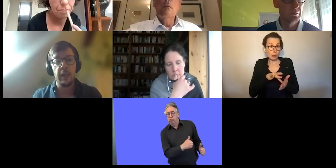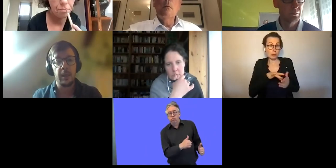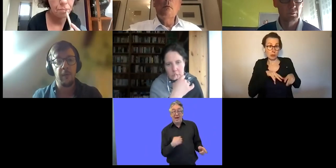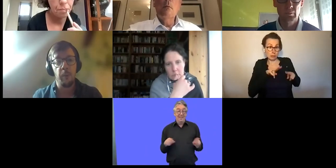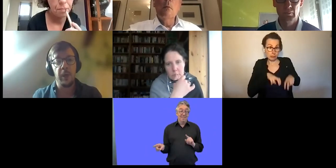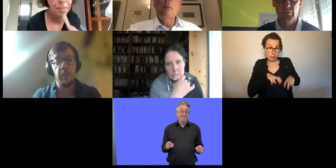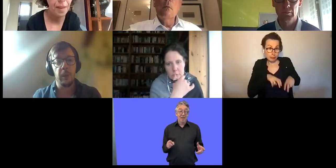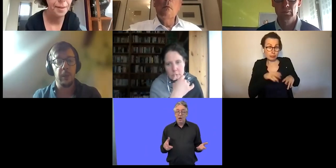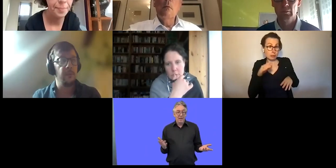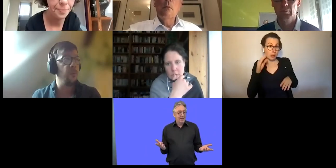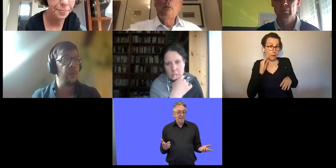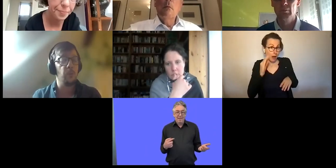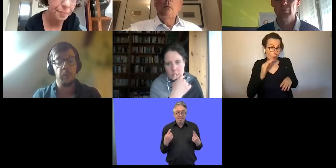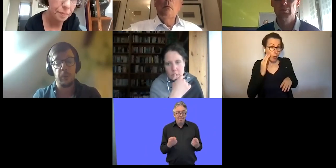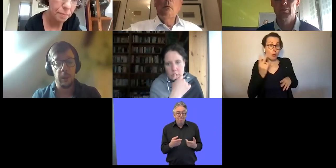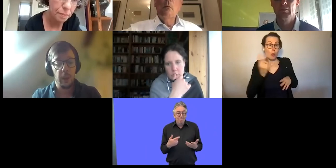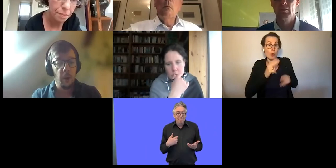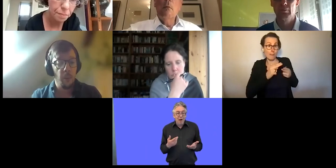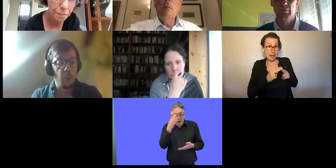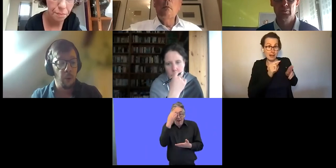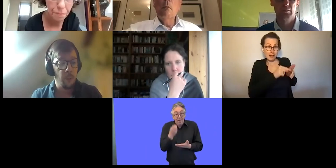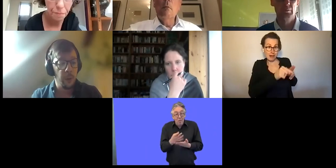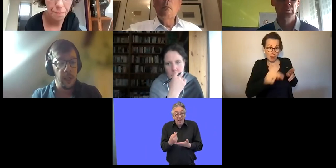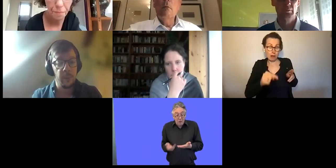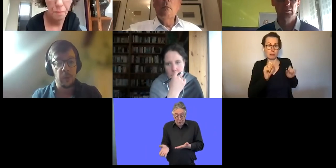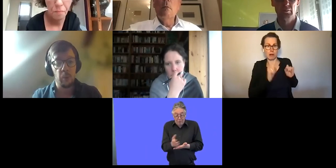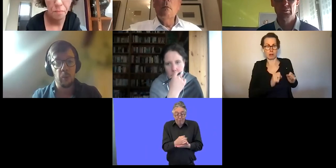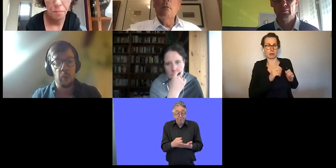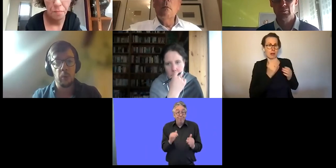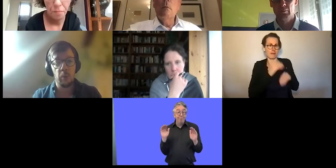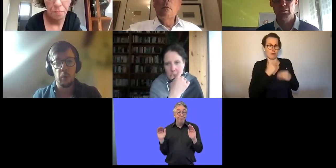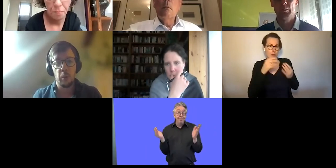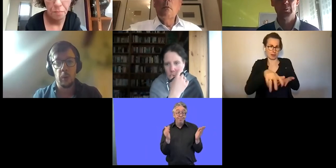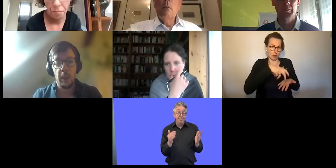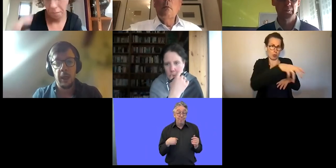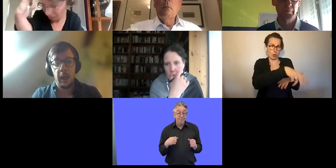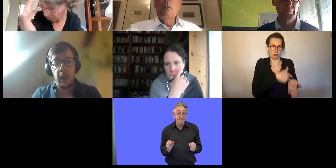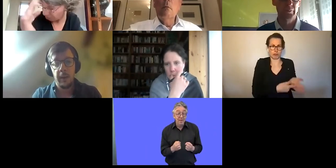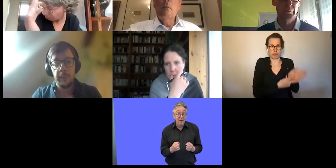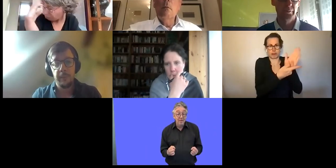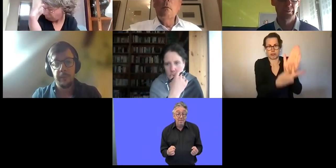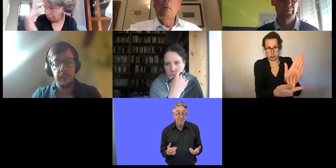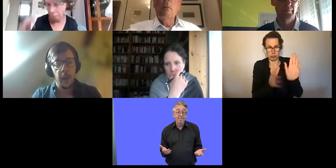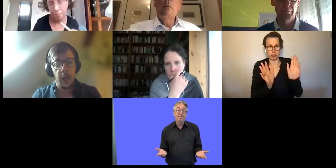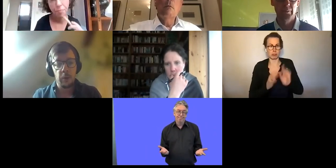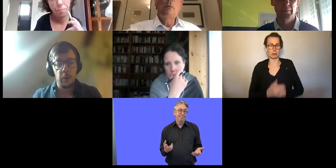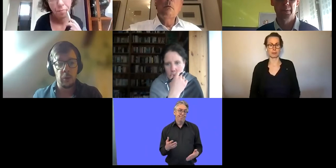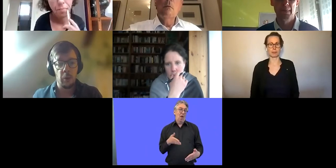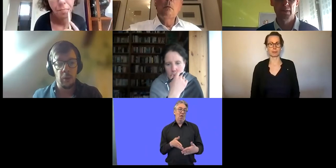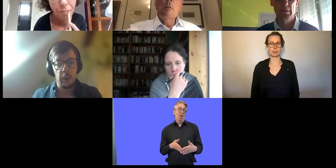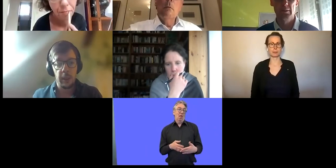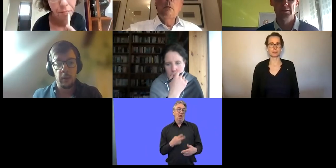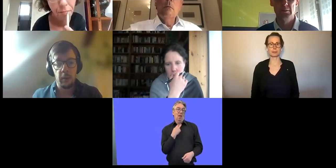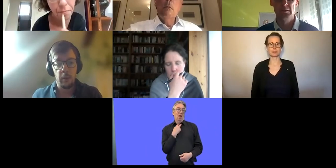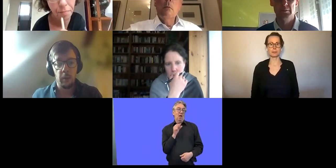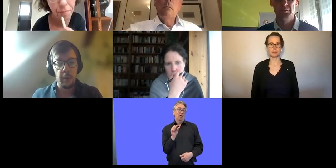natürlich helfen, können auch unsere Mitglieder poolen für bestimmte Vorhaben, wenn wir da irgendwie helfen können, wirklich sehr gerne.